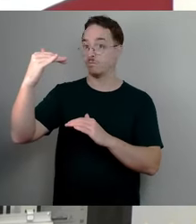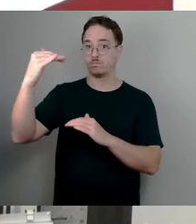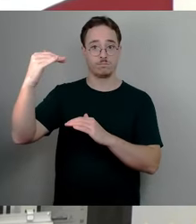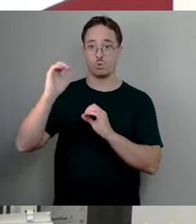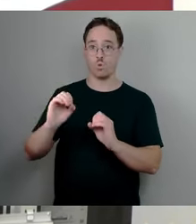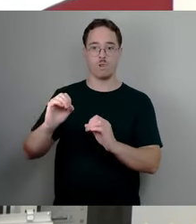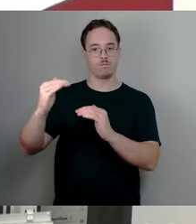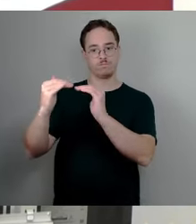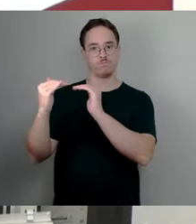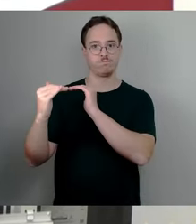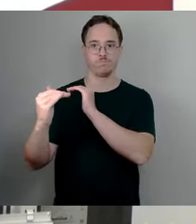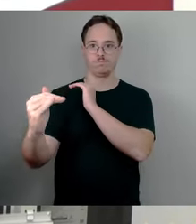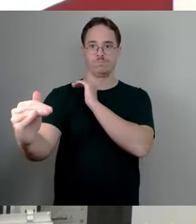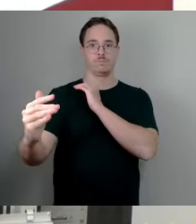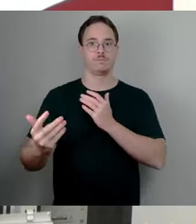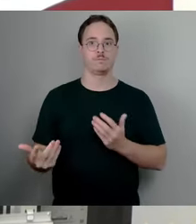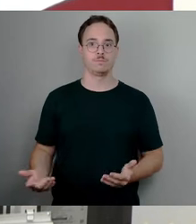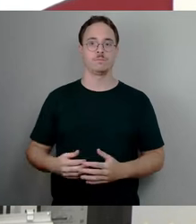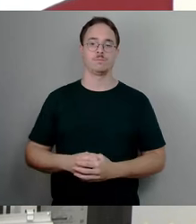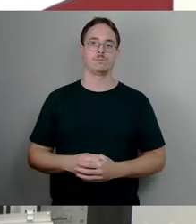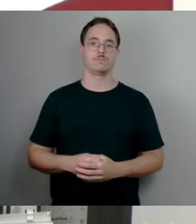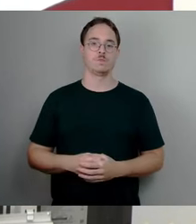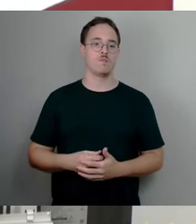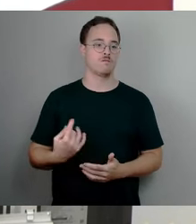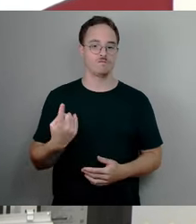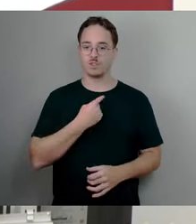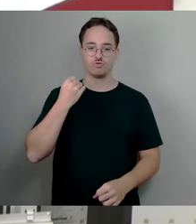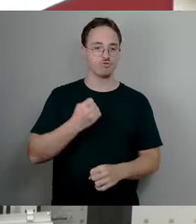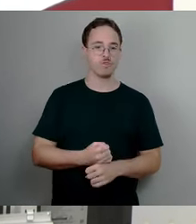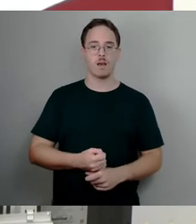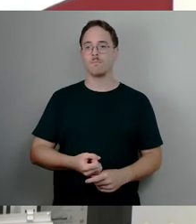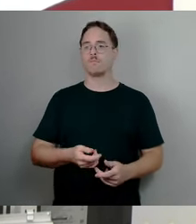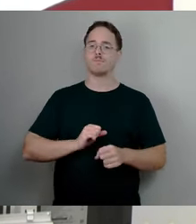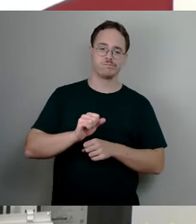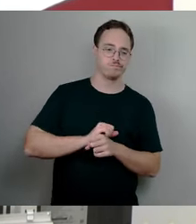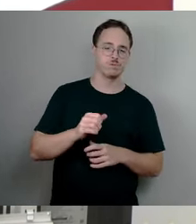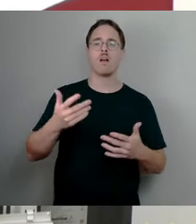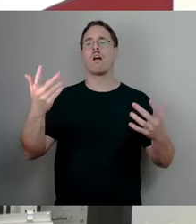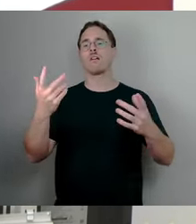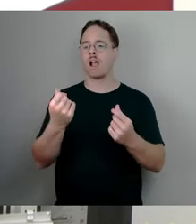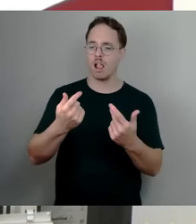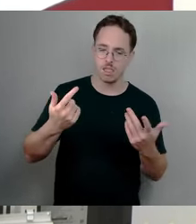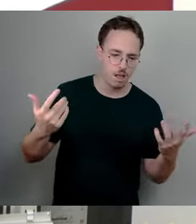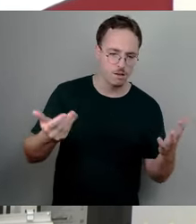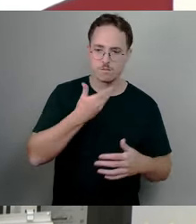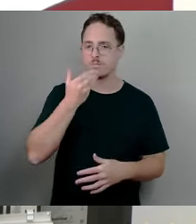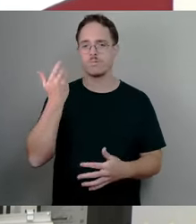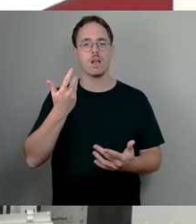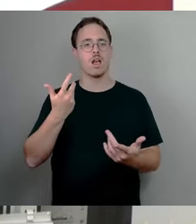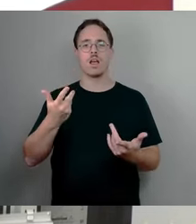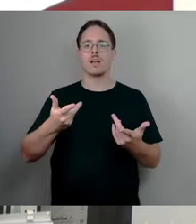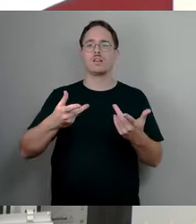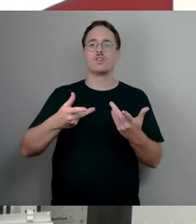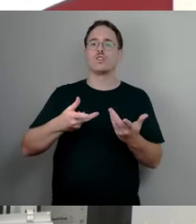beklagen ja dauernd, dass wir kein Geld mehr haben, dass die Stadtkassen leer sind, dann werden die Wünsche immer